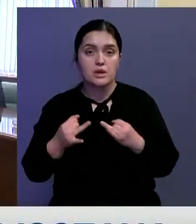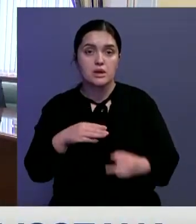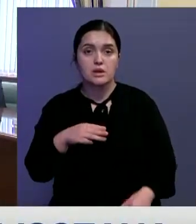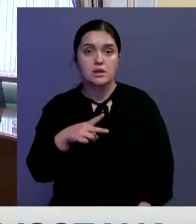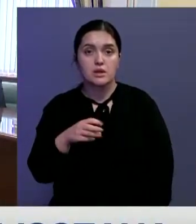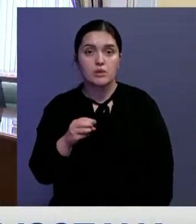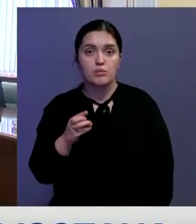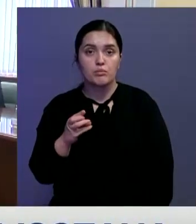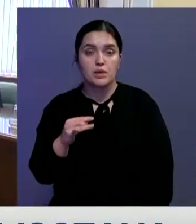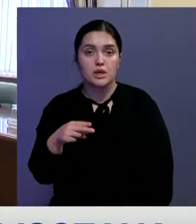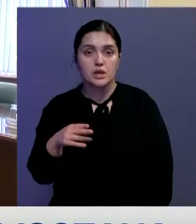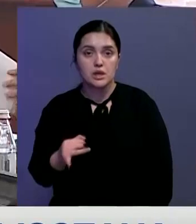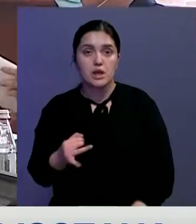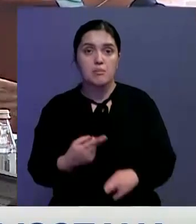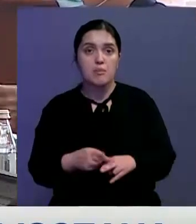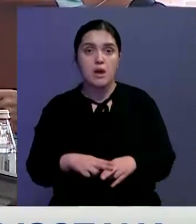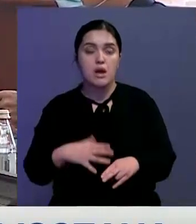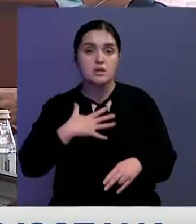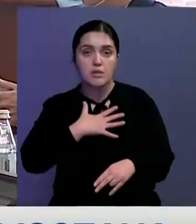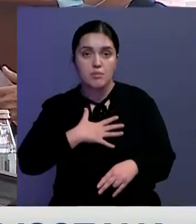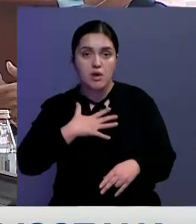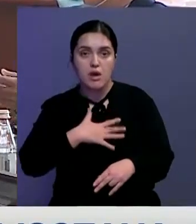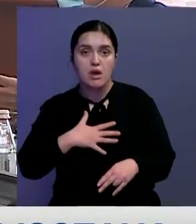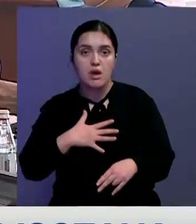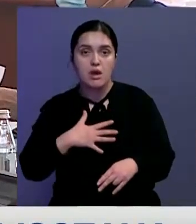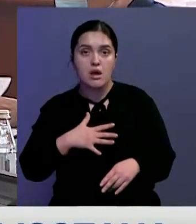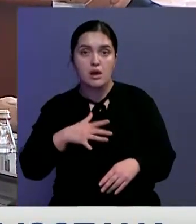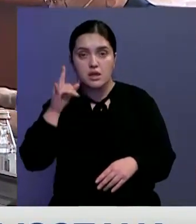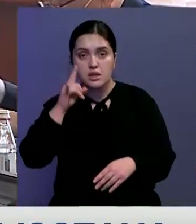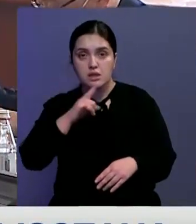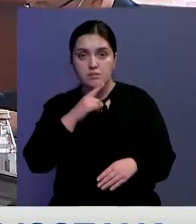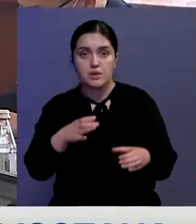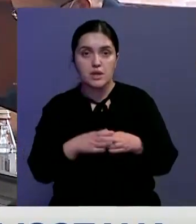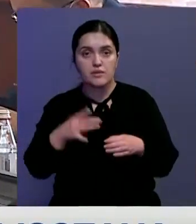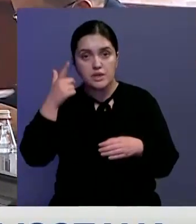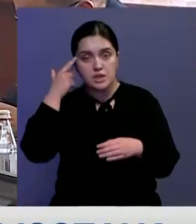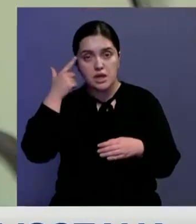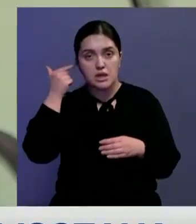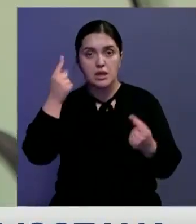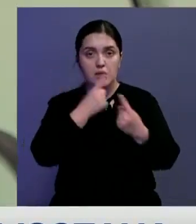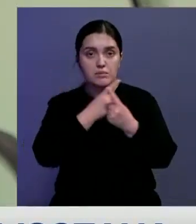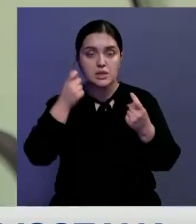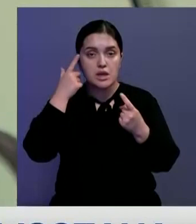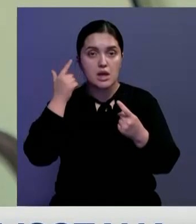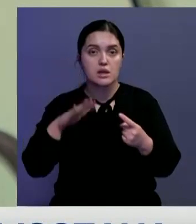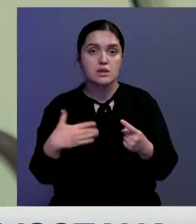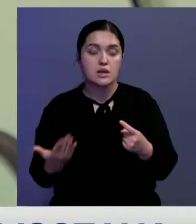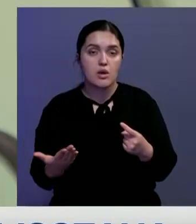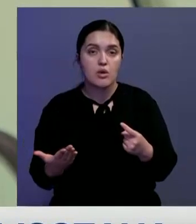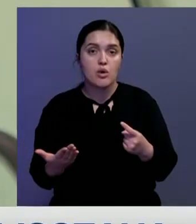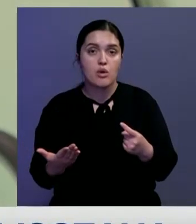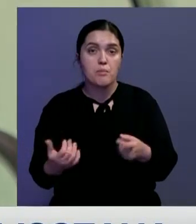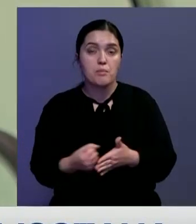В ходе переговоров Тлеуберди выразил серьезную озабоченность фактами нападений на казахстанские предприятия в Кыргызстане и призвал